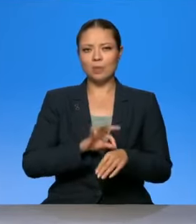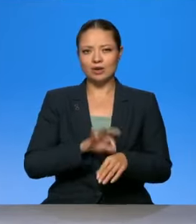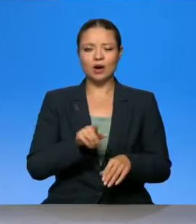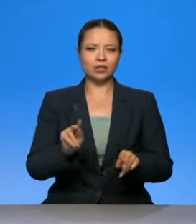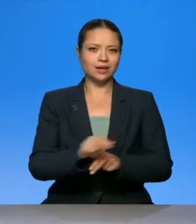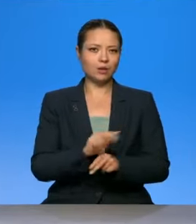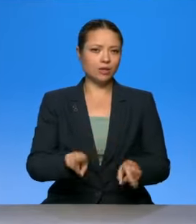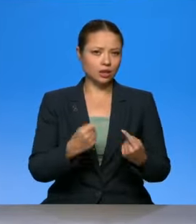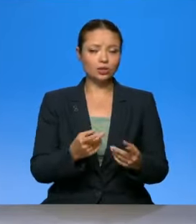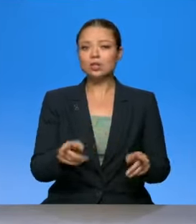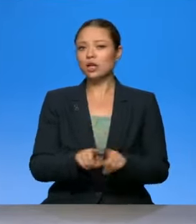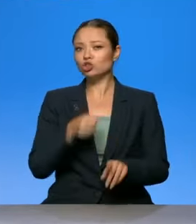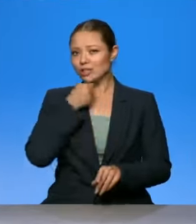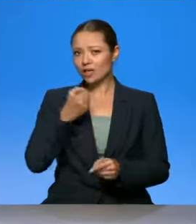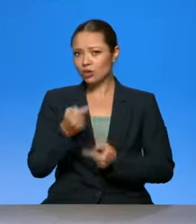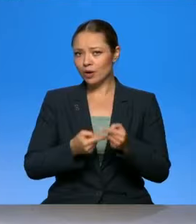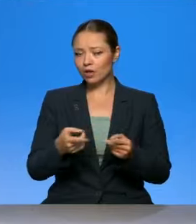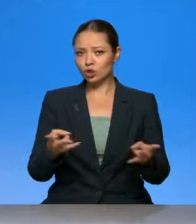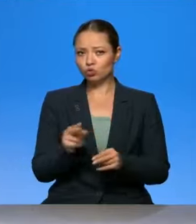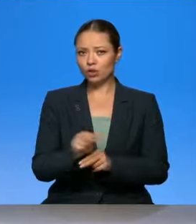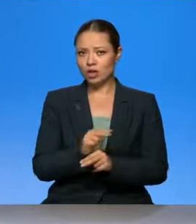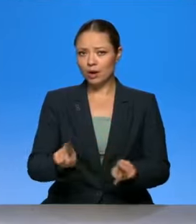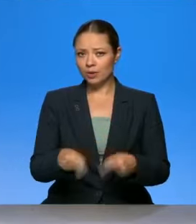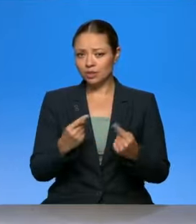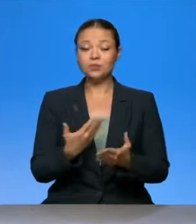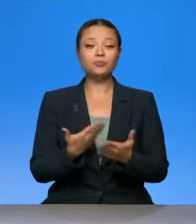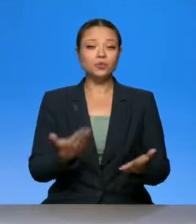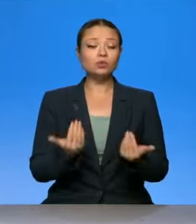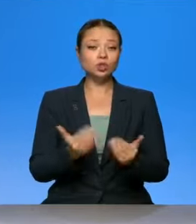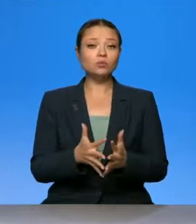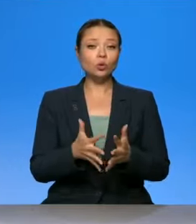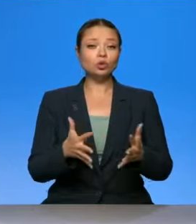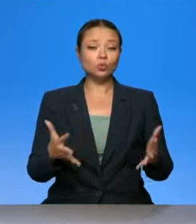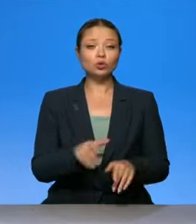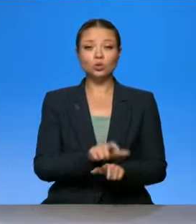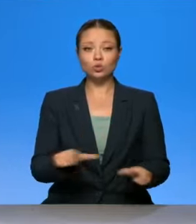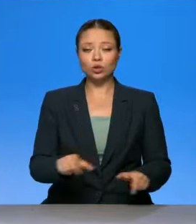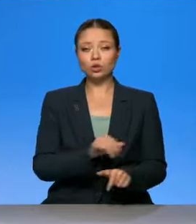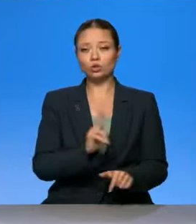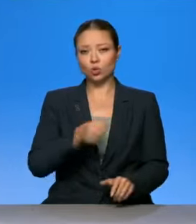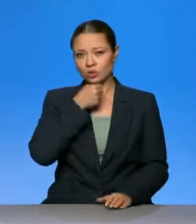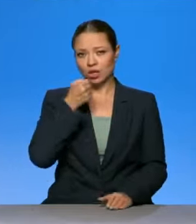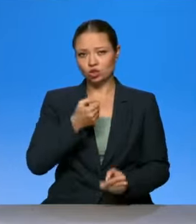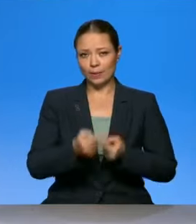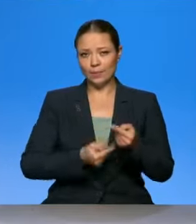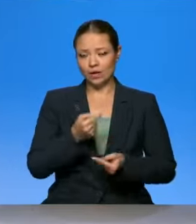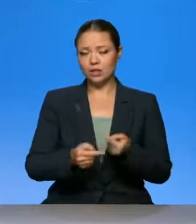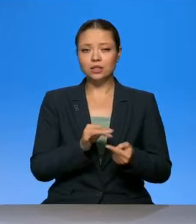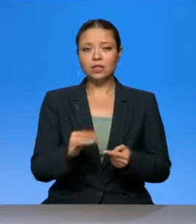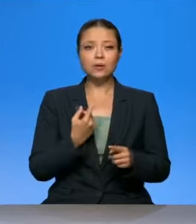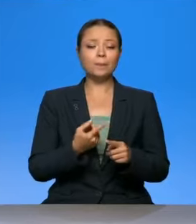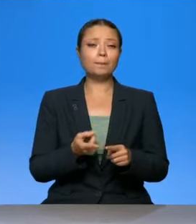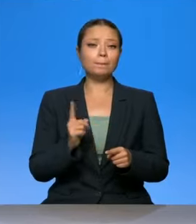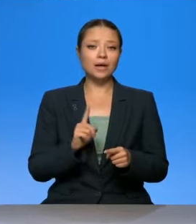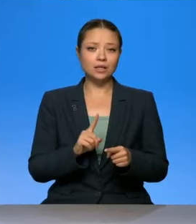нужно тоже реабилитацию, потому что сейчас у нас все большее количество людей будет, которые старше поколения. И мы должны думать, чтобы эта жизнь не была